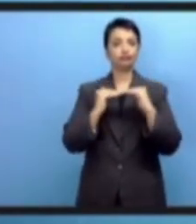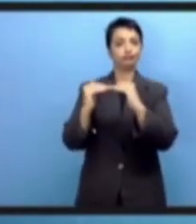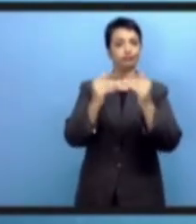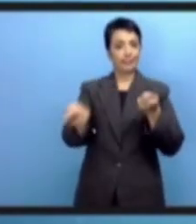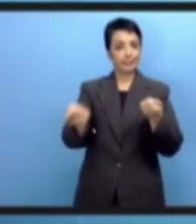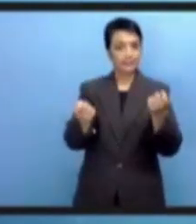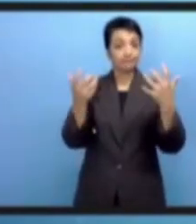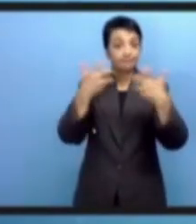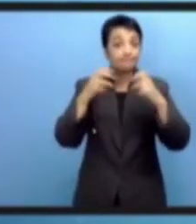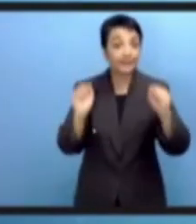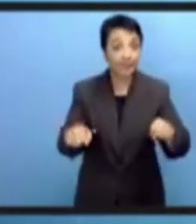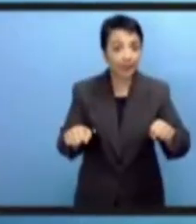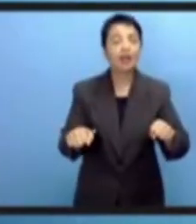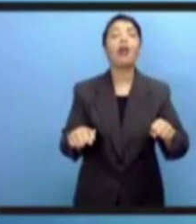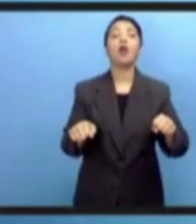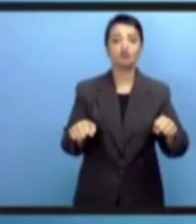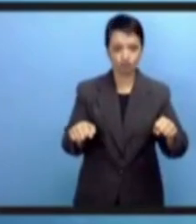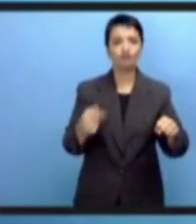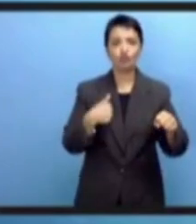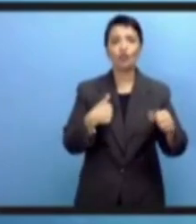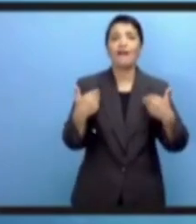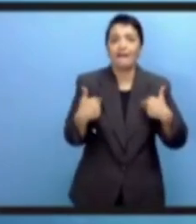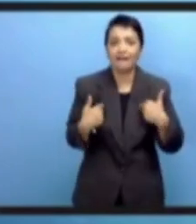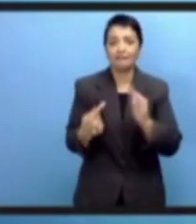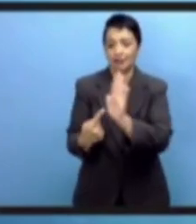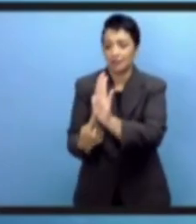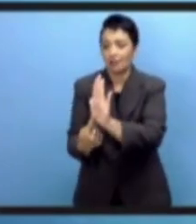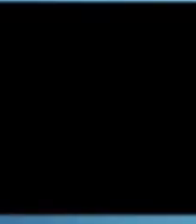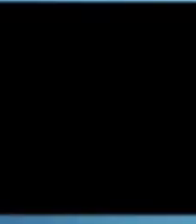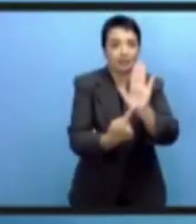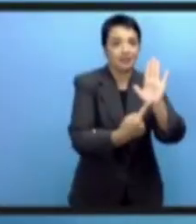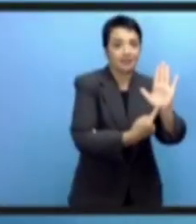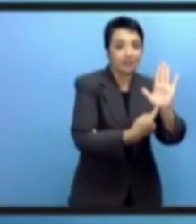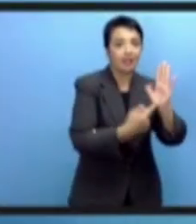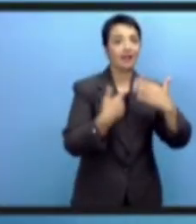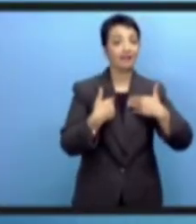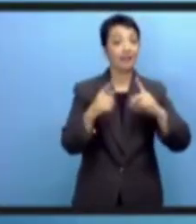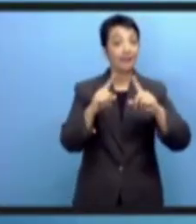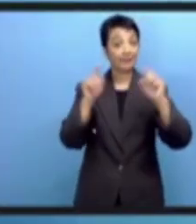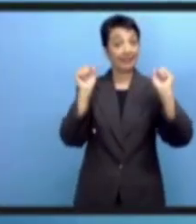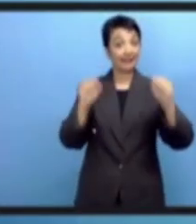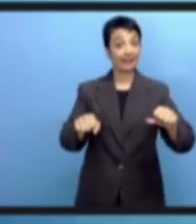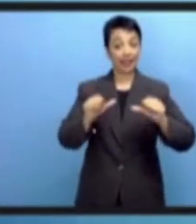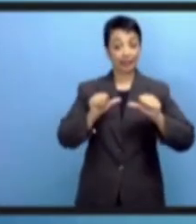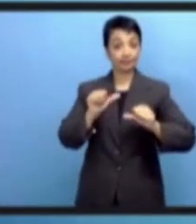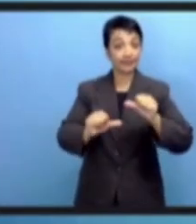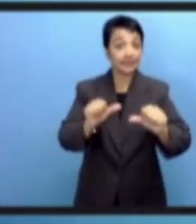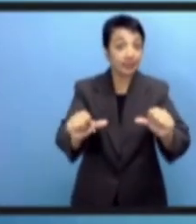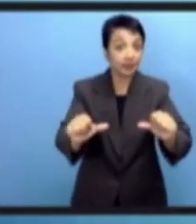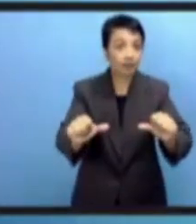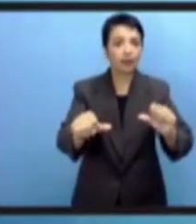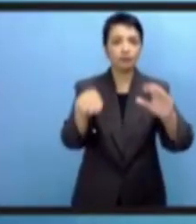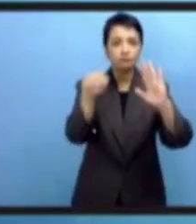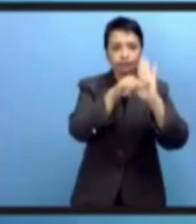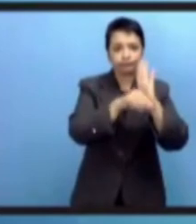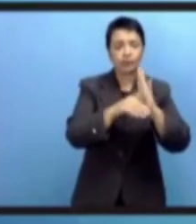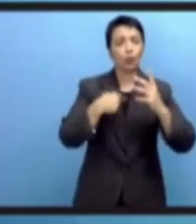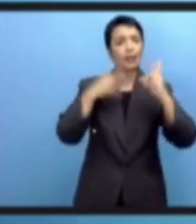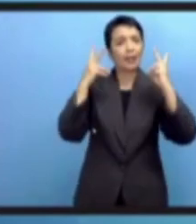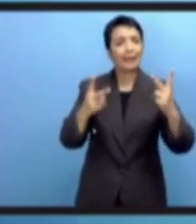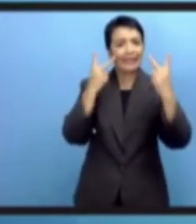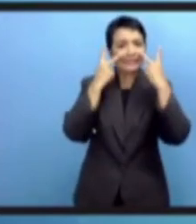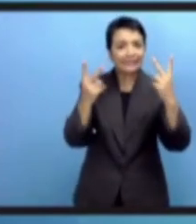Как бороться с такими проявлениями неравенства? Можно ли это сделать? Да, у нас есть успешные примеры. Но для того, чтобы эти примеры